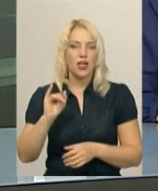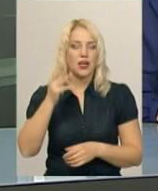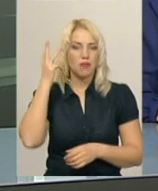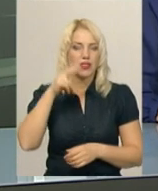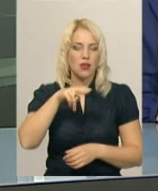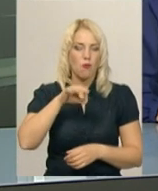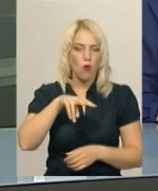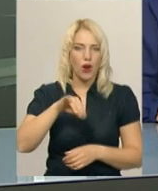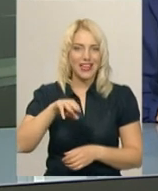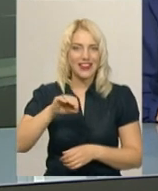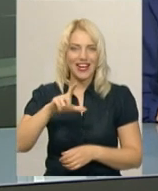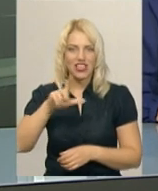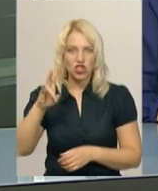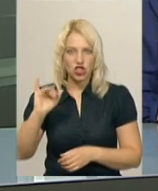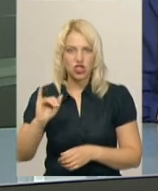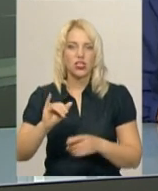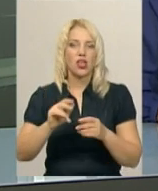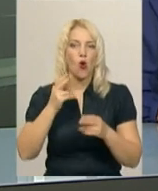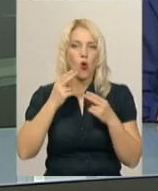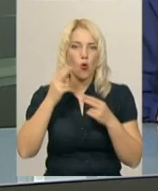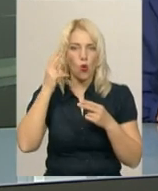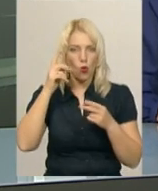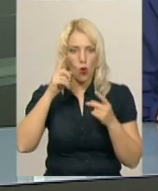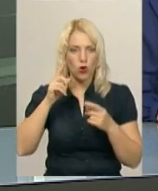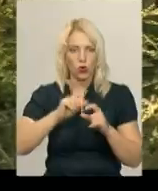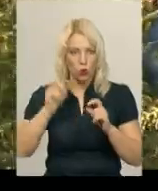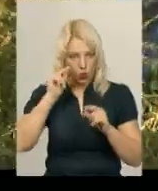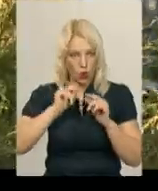коледж. Всього в Тулоці взяли участь майже 50 студентів.